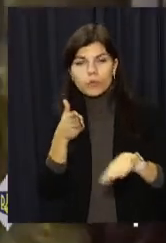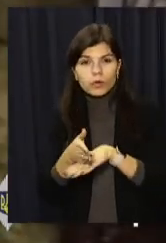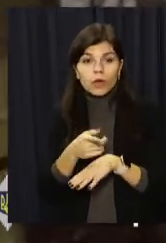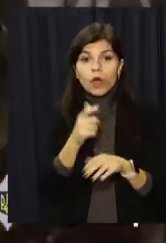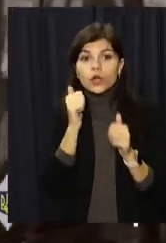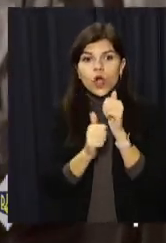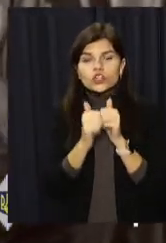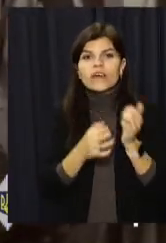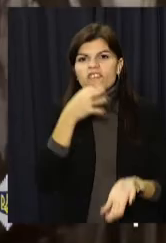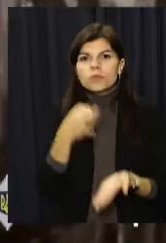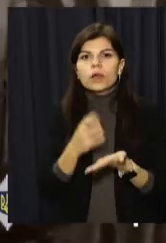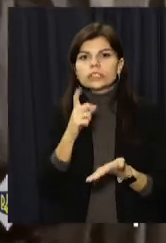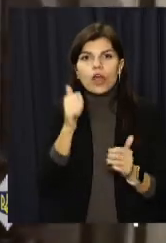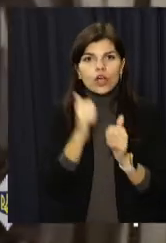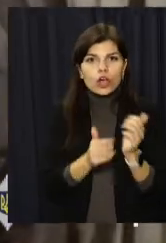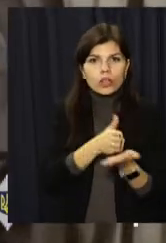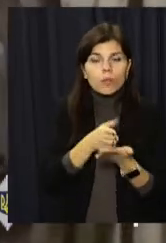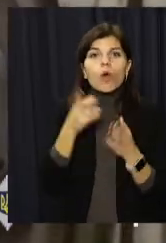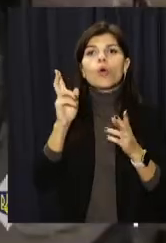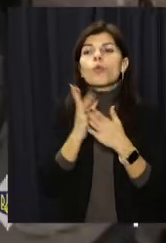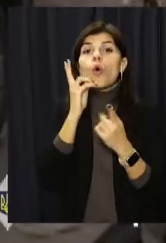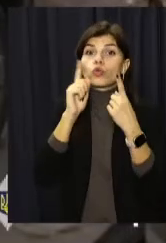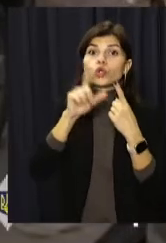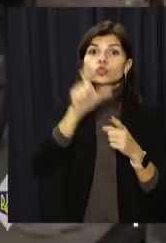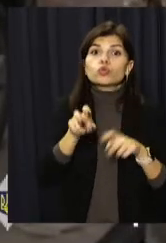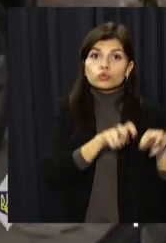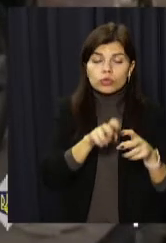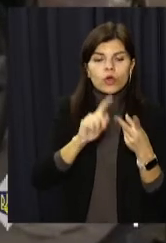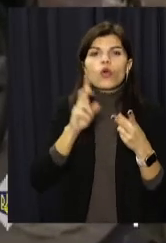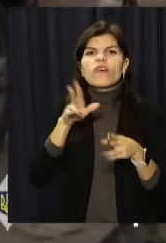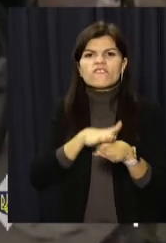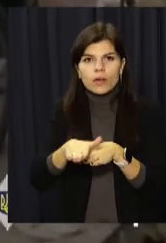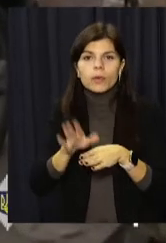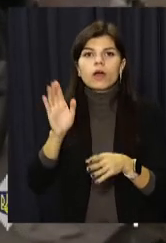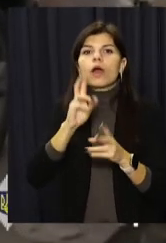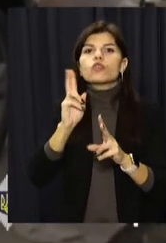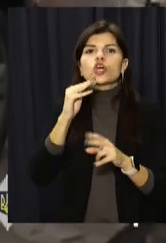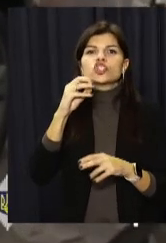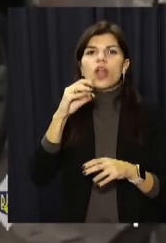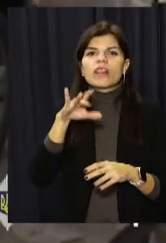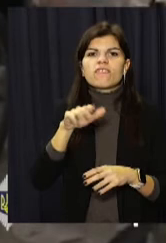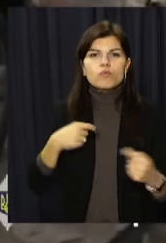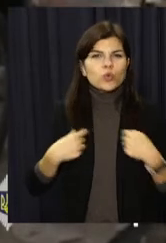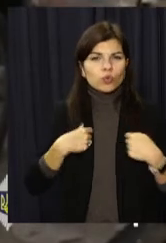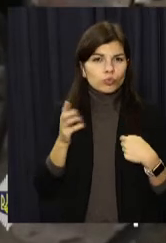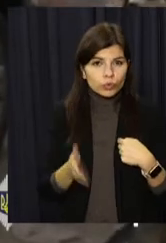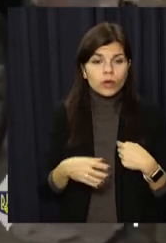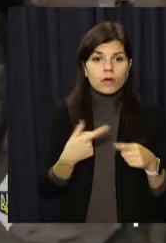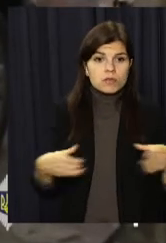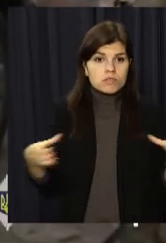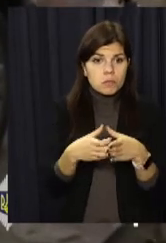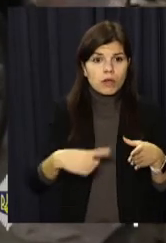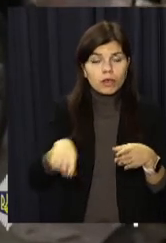Кожен відповідав за окремий напрямок. Одні шукали клієнтів, інші – виконавців і жертв. Разом з чотирма учасниками банди